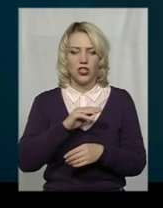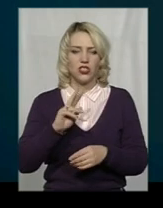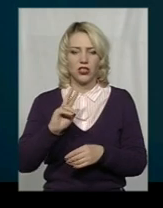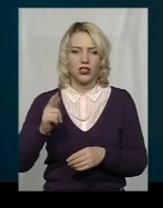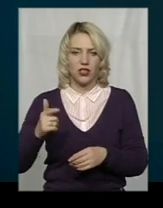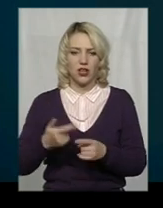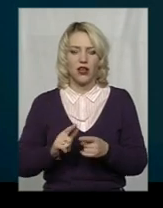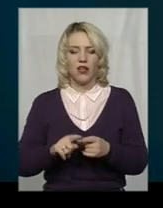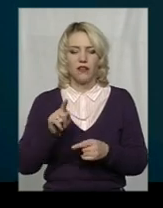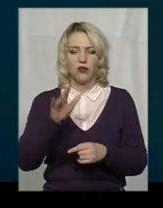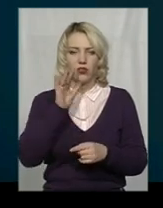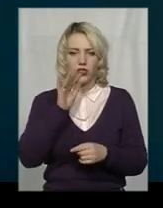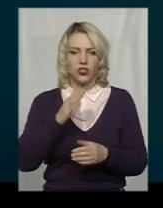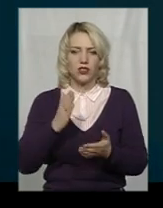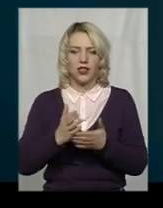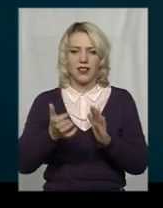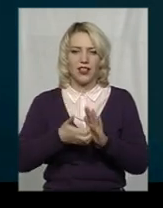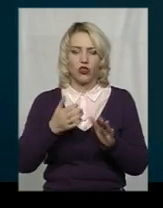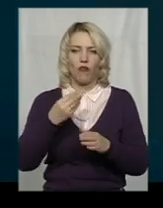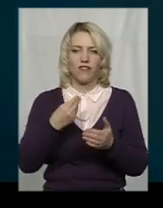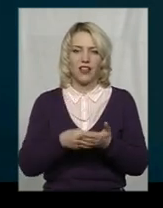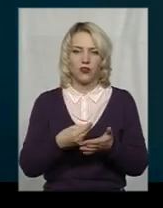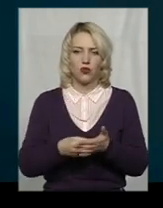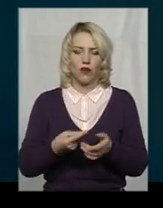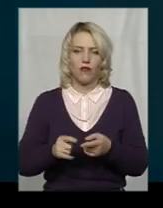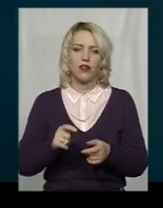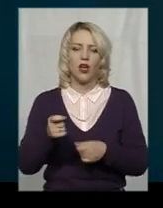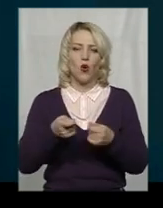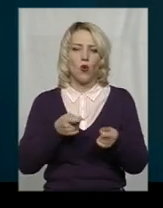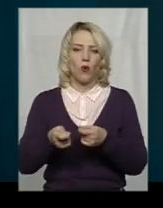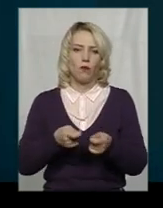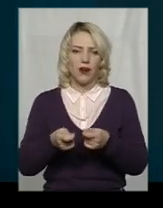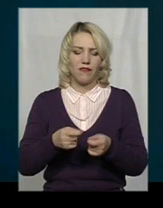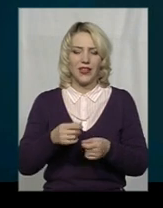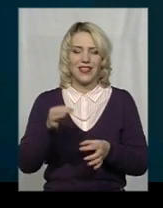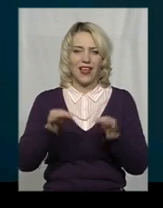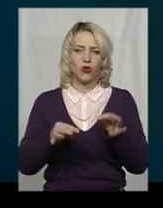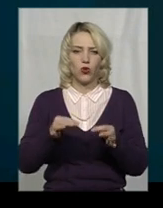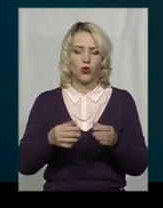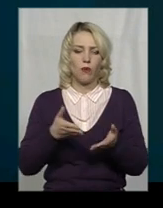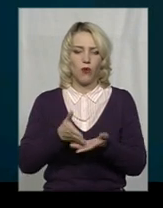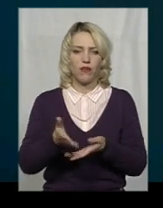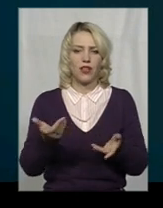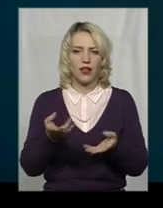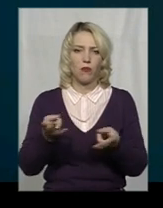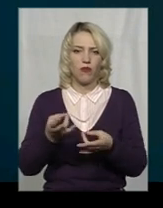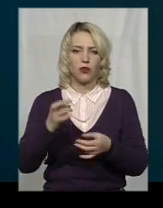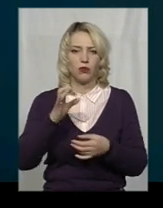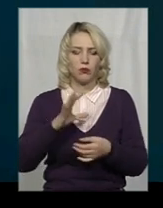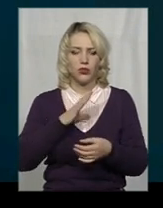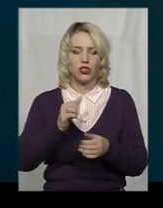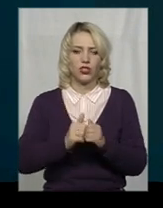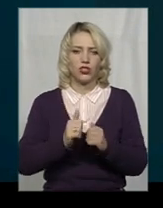в той же час йде якесь таке недофінансування управління екології, яке профільне, яке би мало, в принципі, долучатися